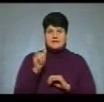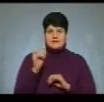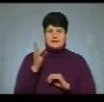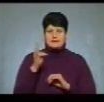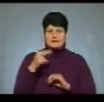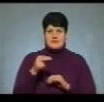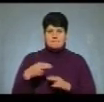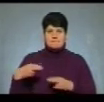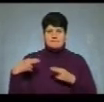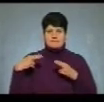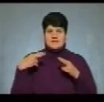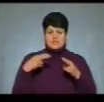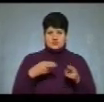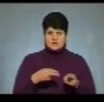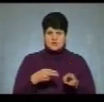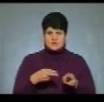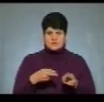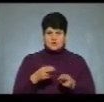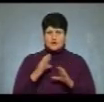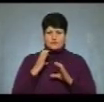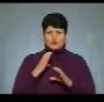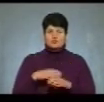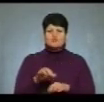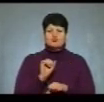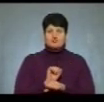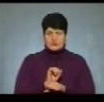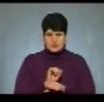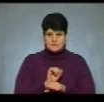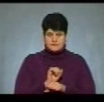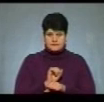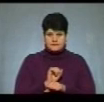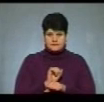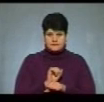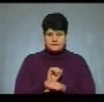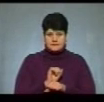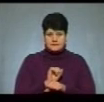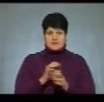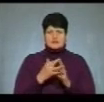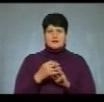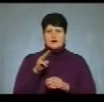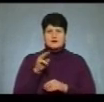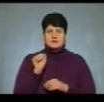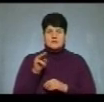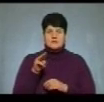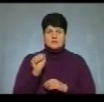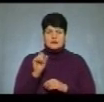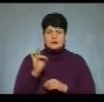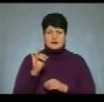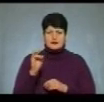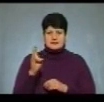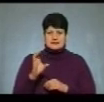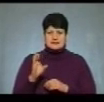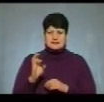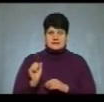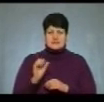Під'їжджаючи до автобусної зупинки села Татаринці, в шкакун зупинив